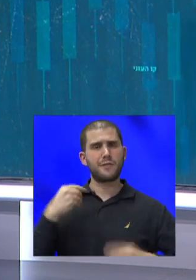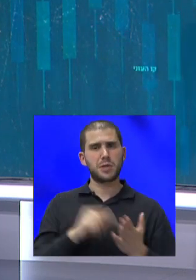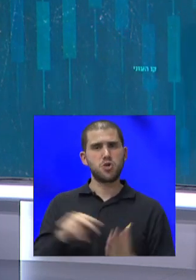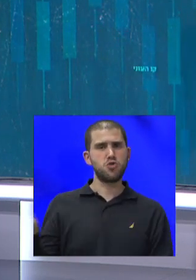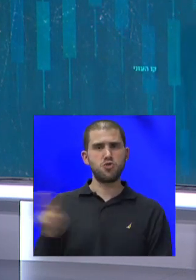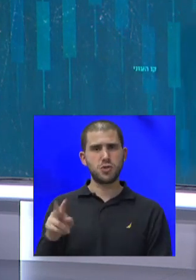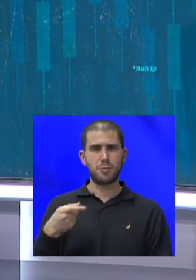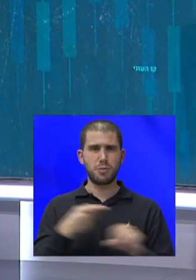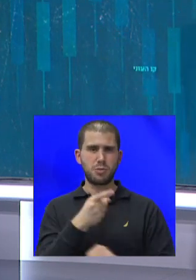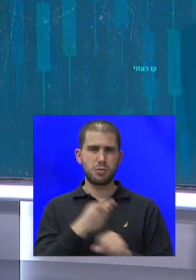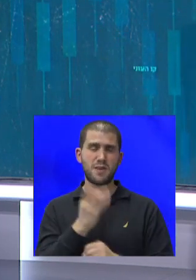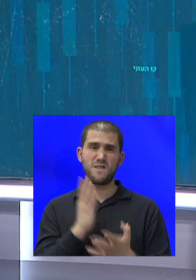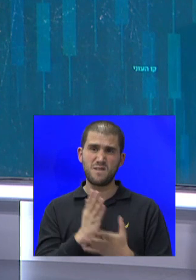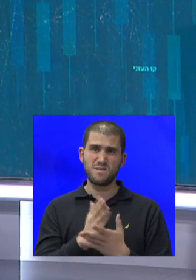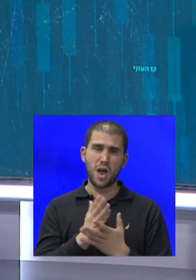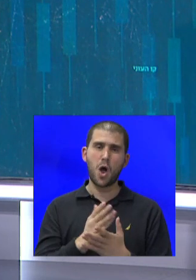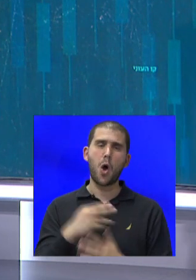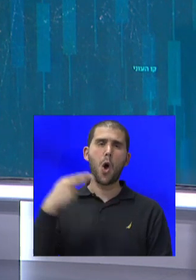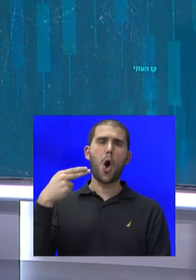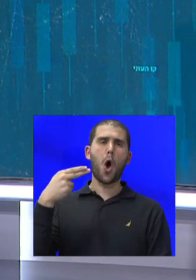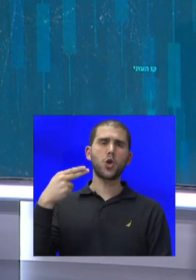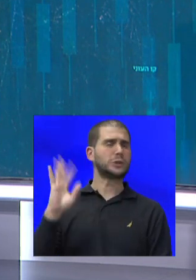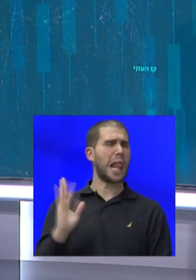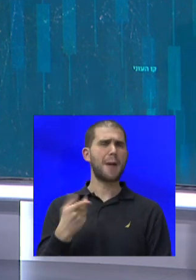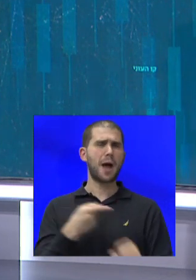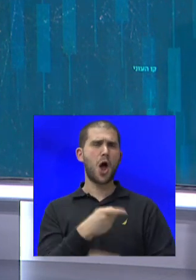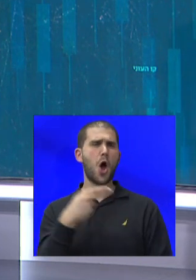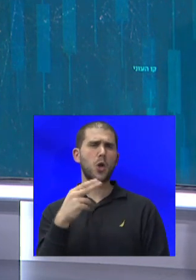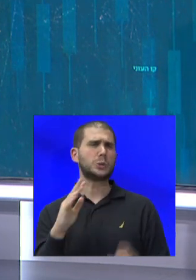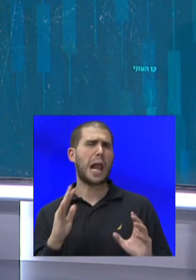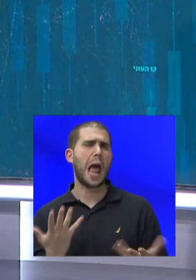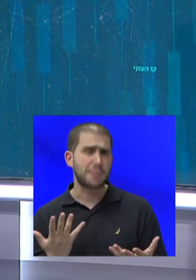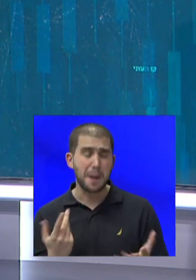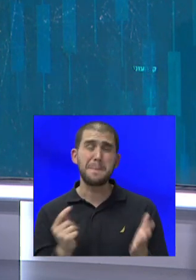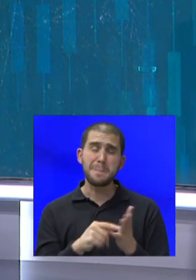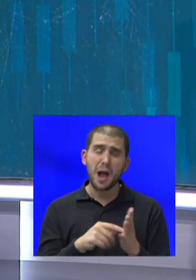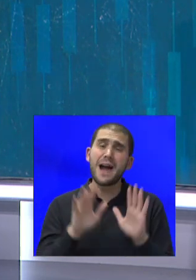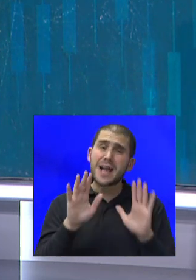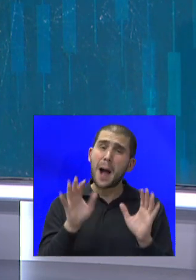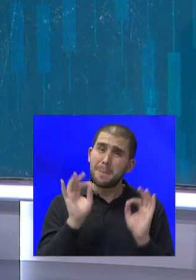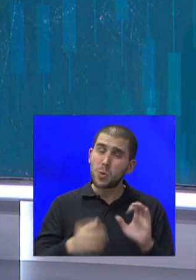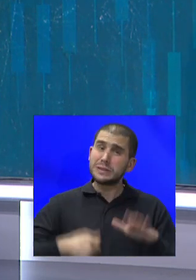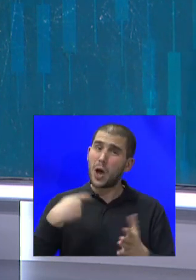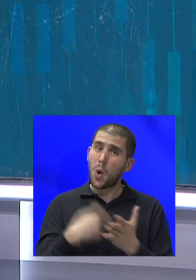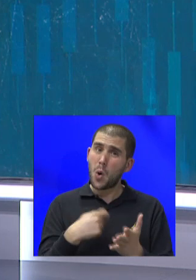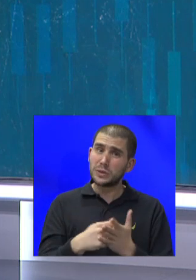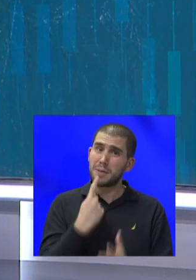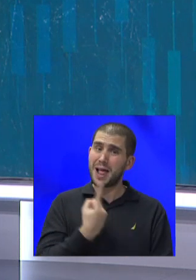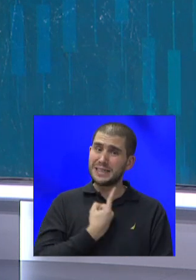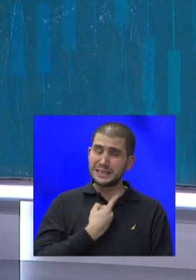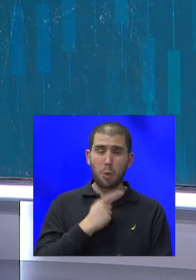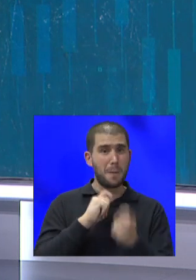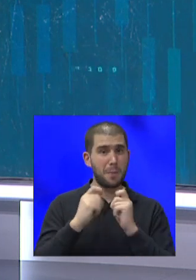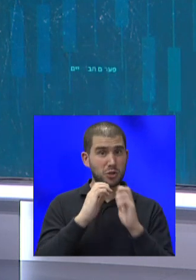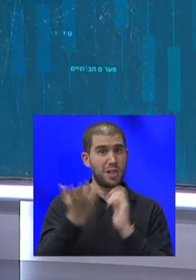הורדוס. ולמה הם קראו לו ככה אתם שואלים? כי ככה בדיוק שר האוצר קרא לעצמו ברעיון לתקשורת לפני כמה שבועות.